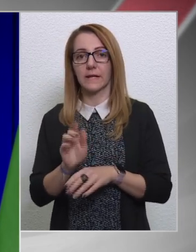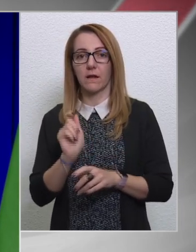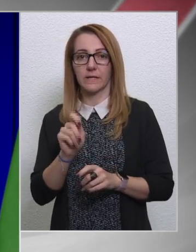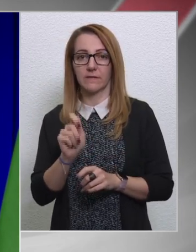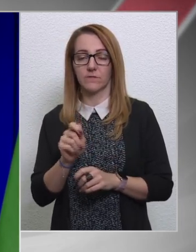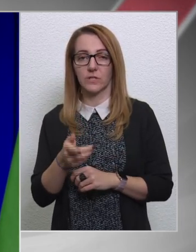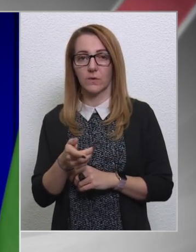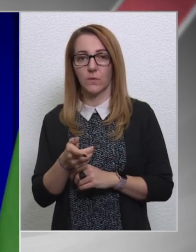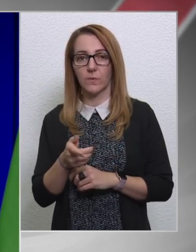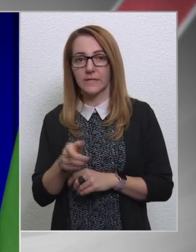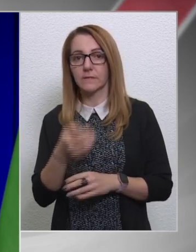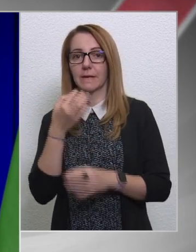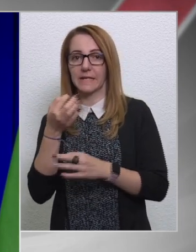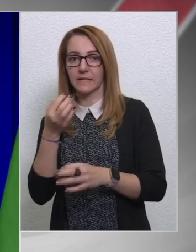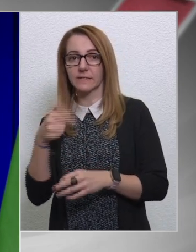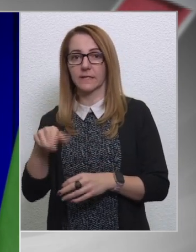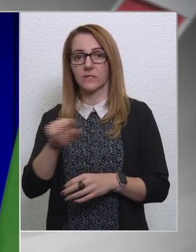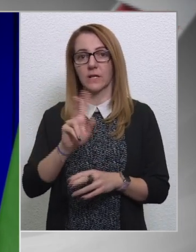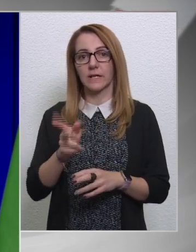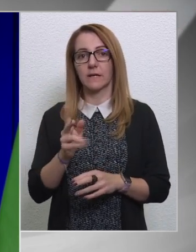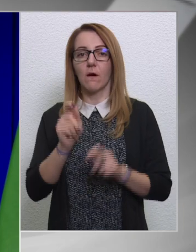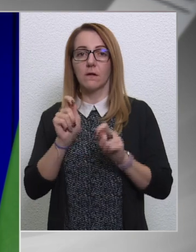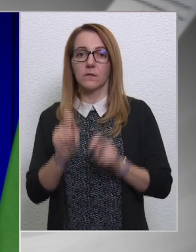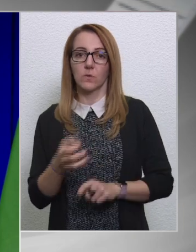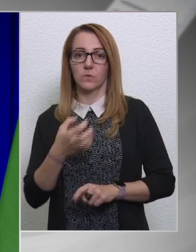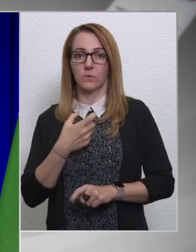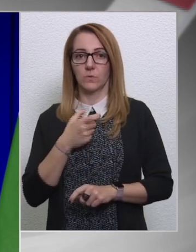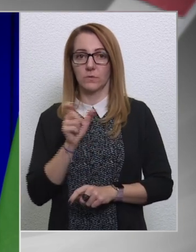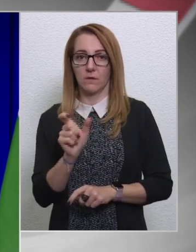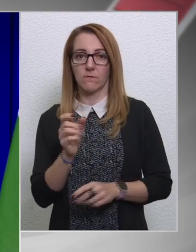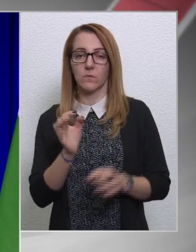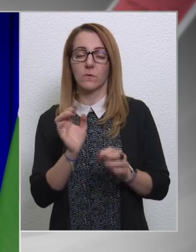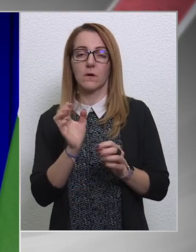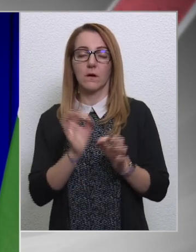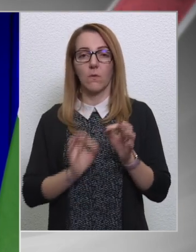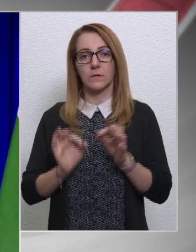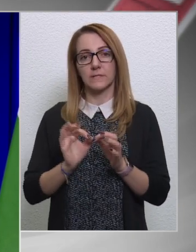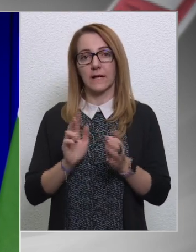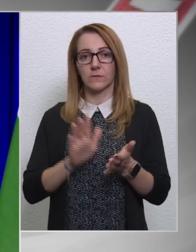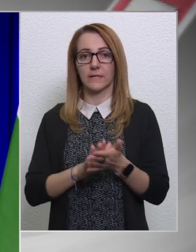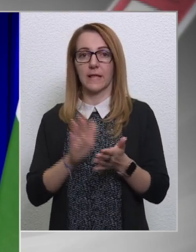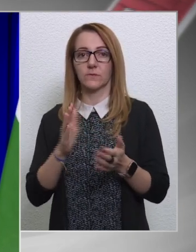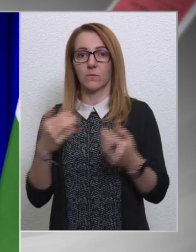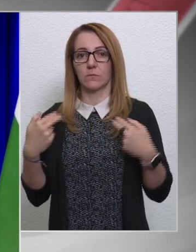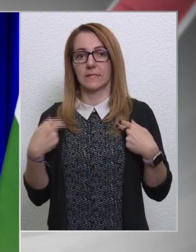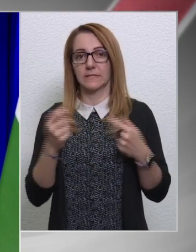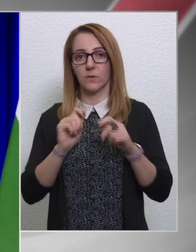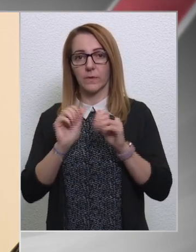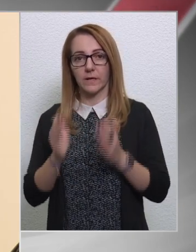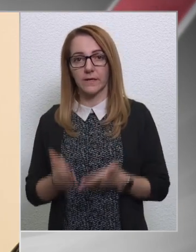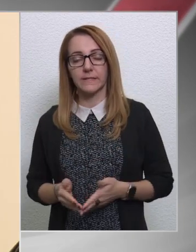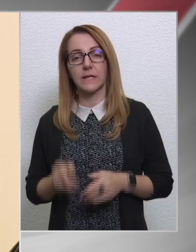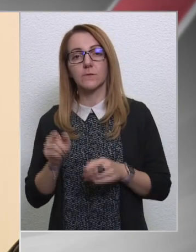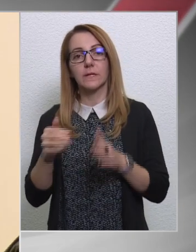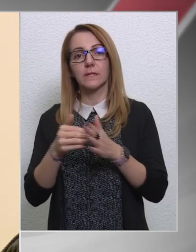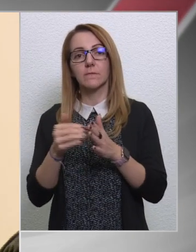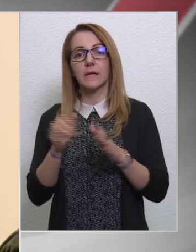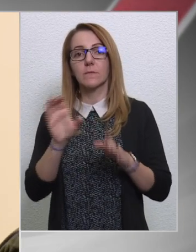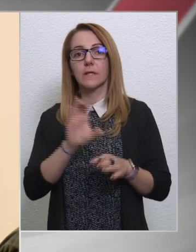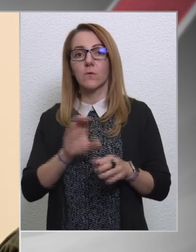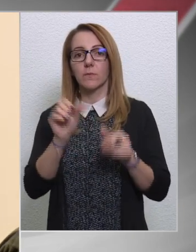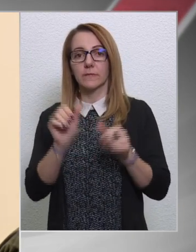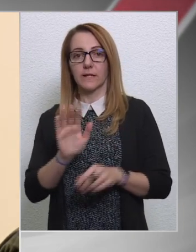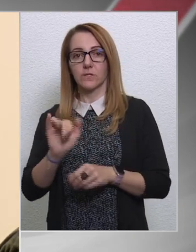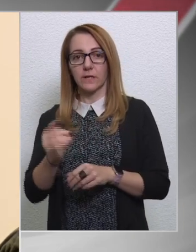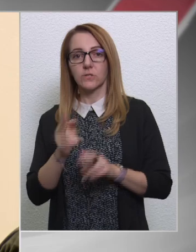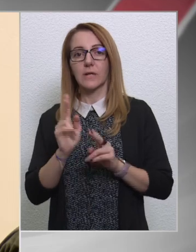képviselői kérdezik meg, és nekik van döntő szaguk az országot illető pozíció kialakítására. De ugye itt még majd az Európai Tanácsnak is